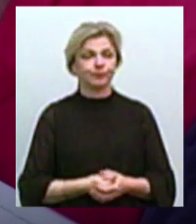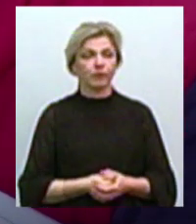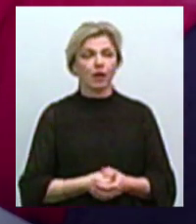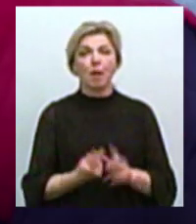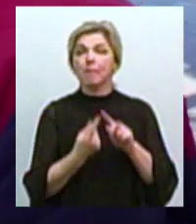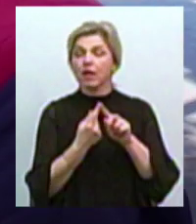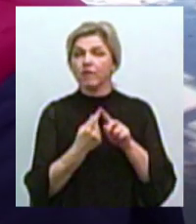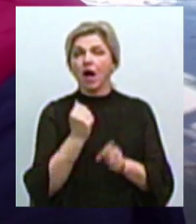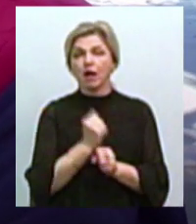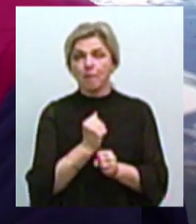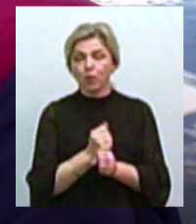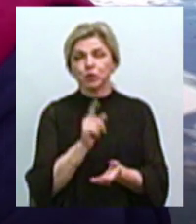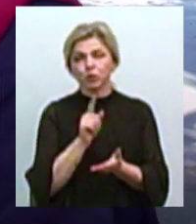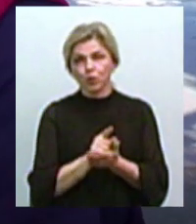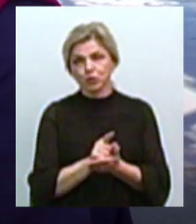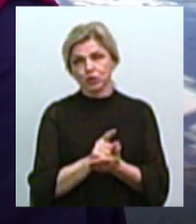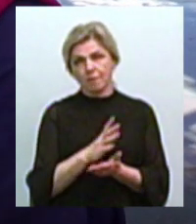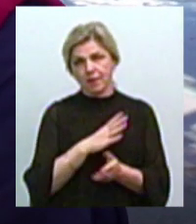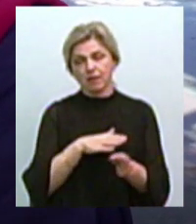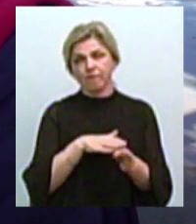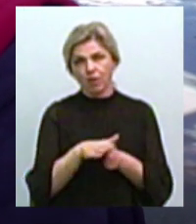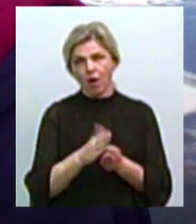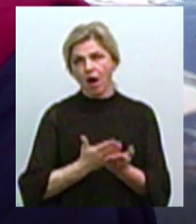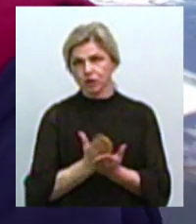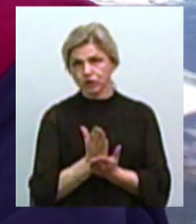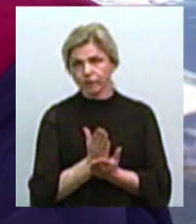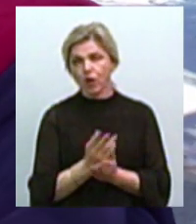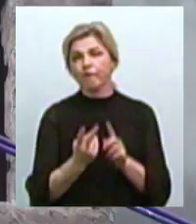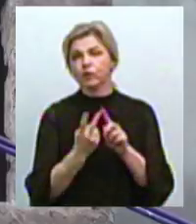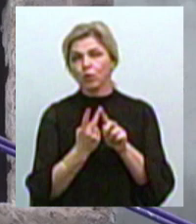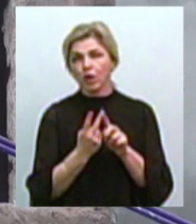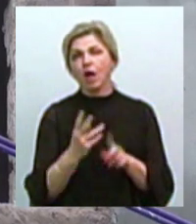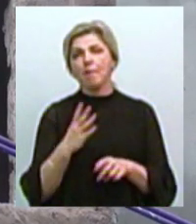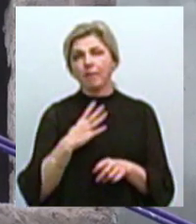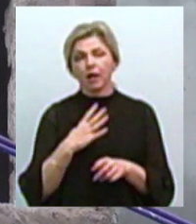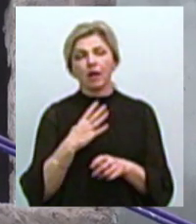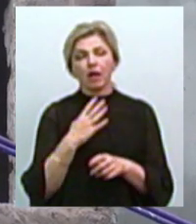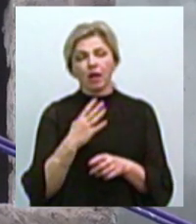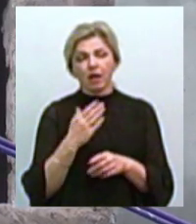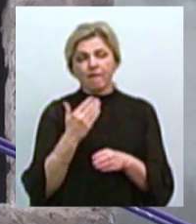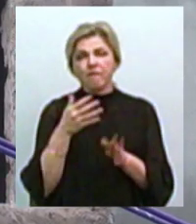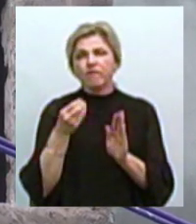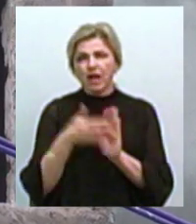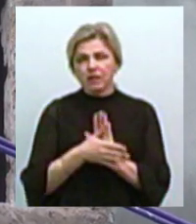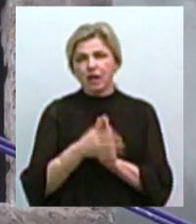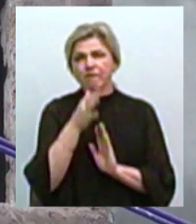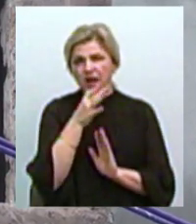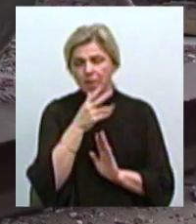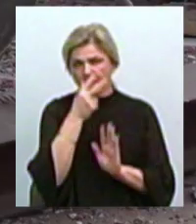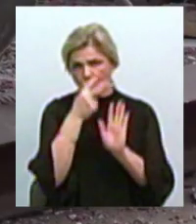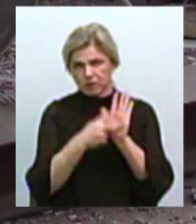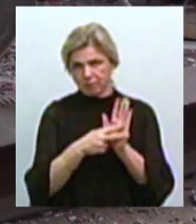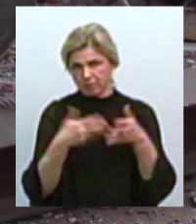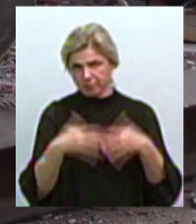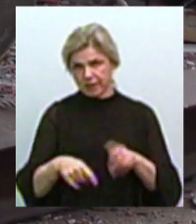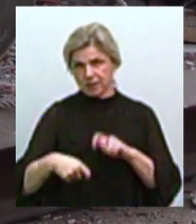Тому що, по-перше, роботи мають бути виконані якісно. По-друге, було витраченим часу майже вісім місяців. До